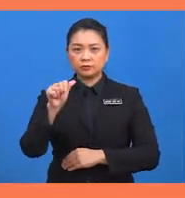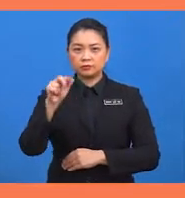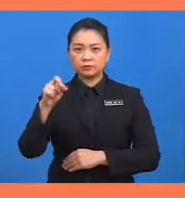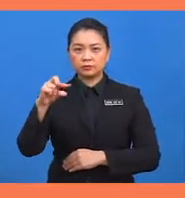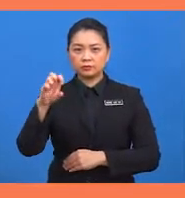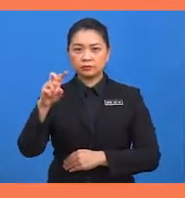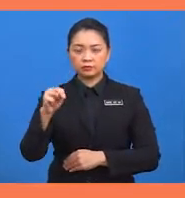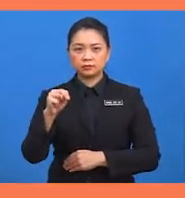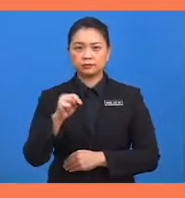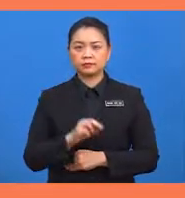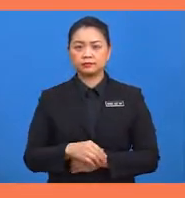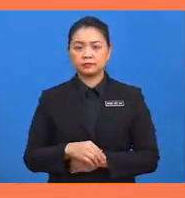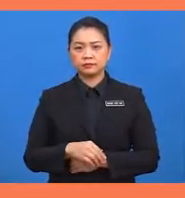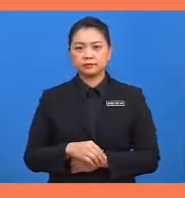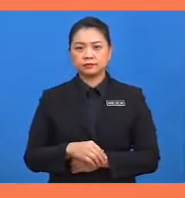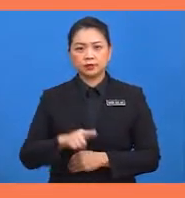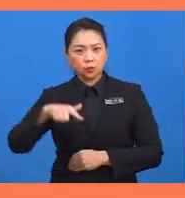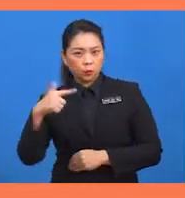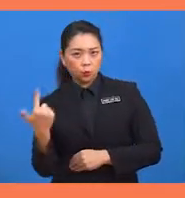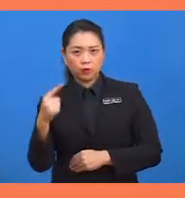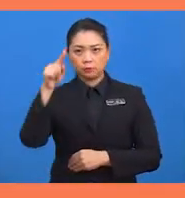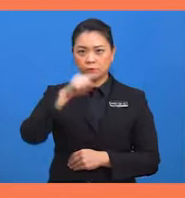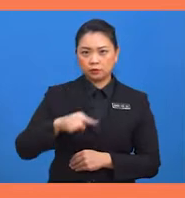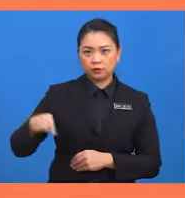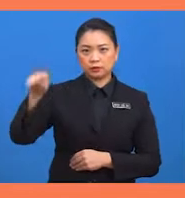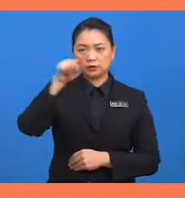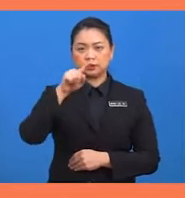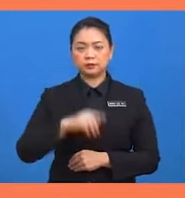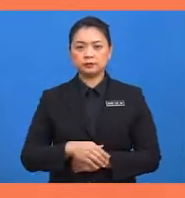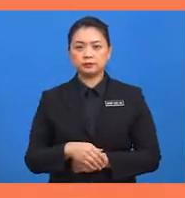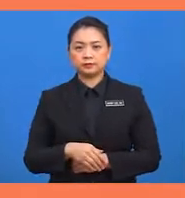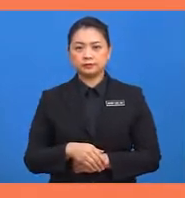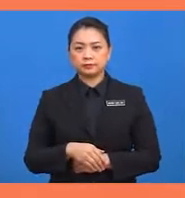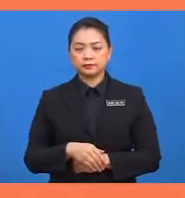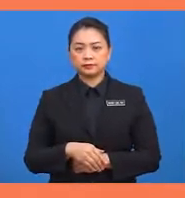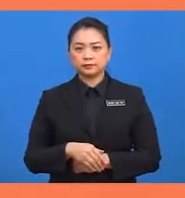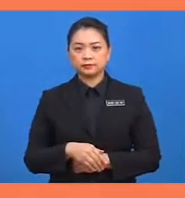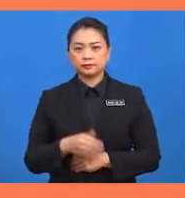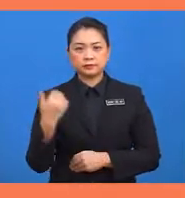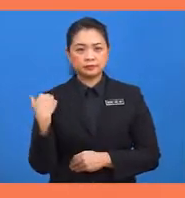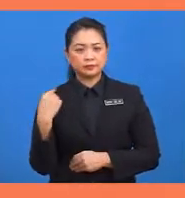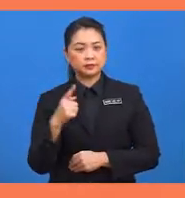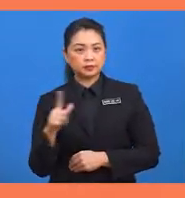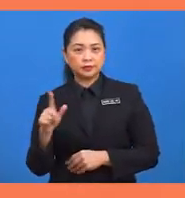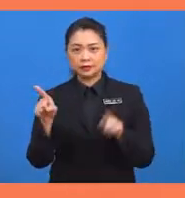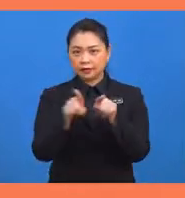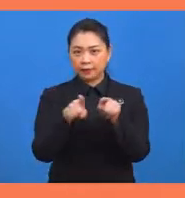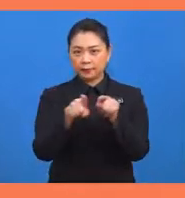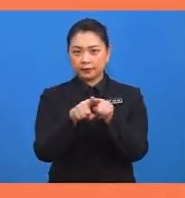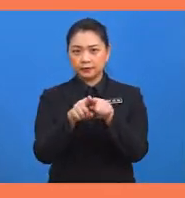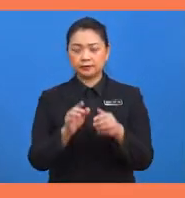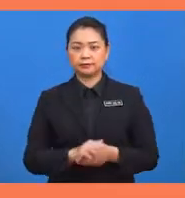yang terletak di luar bulatan ke titik ketenjenan B dan D adalah sama panjang.